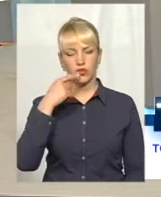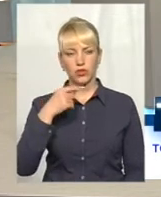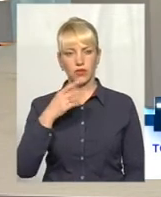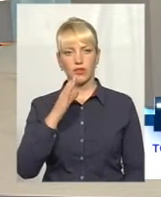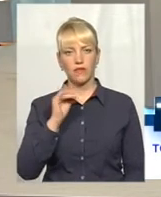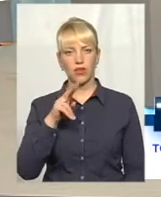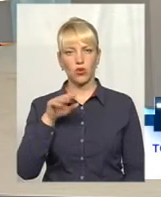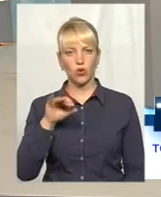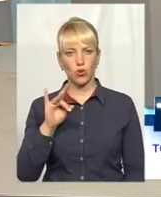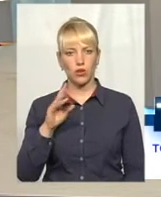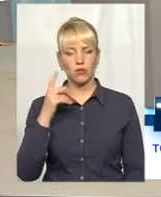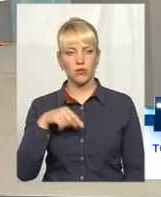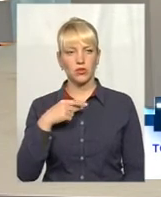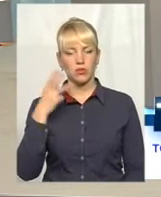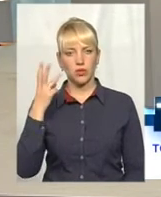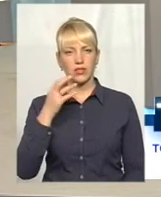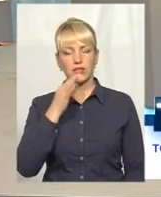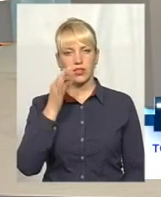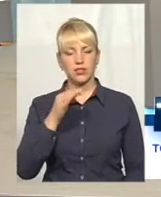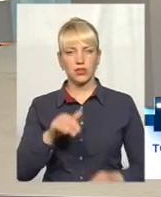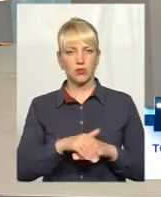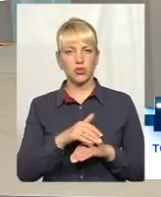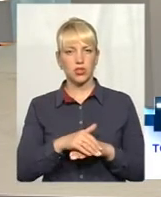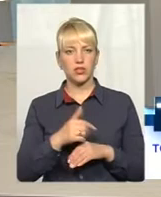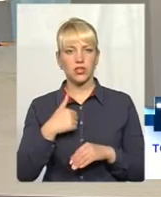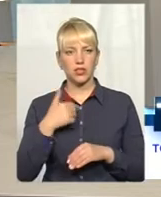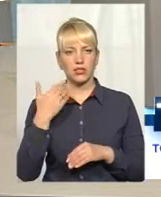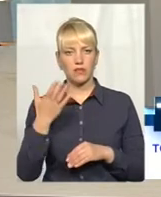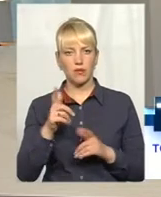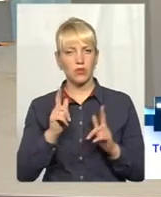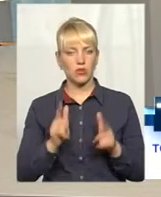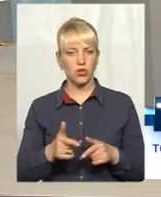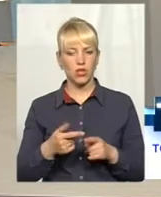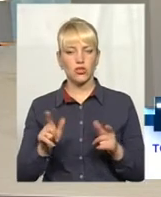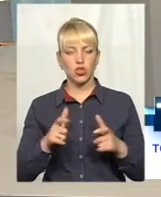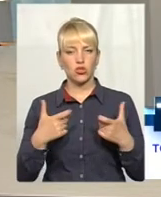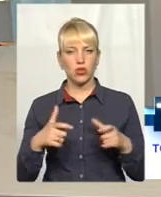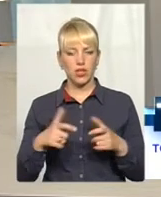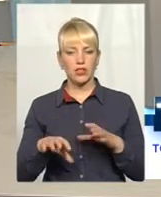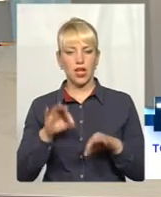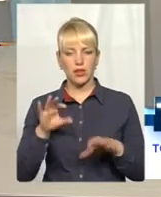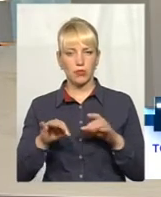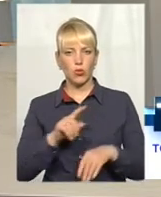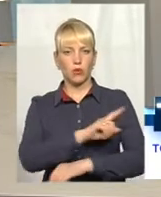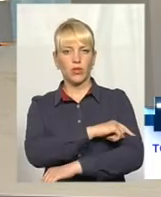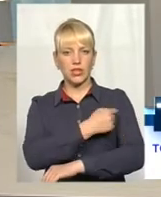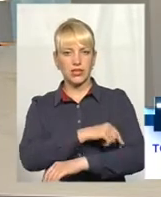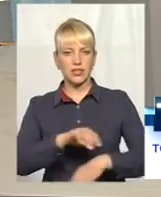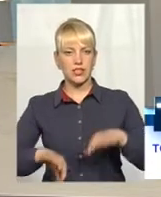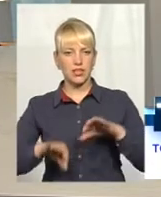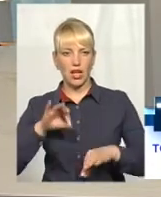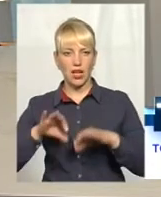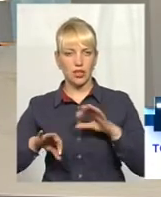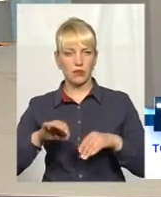Віктор Смілинський вас беспокоє. Скажіть, будь ласка, я з вами вполне согласен, що тестовий відбор, медицинський відбор і